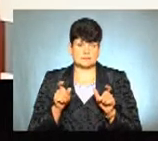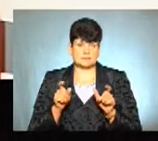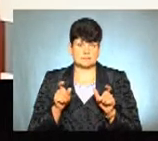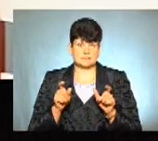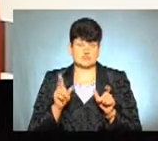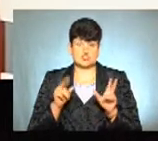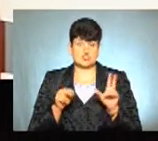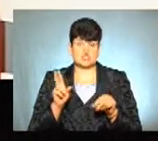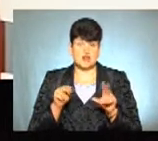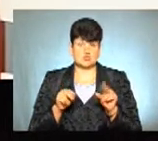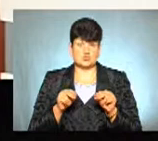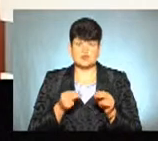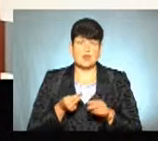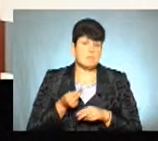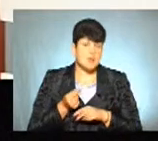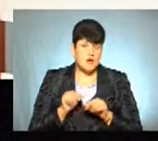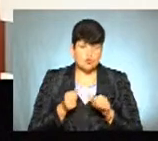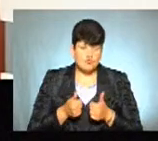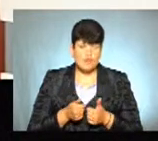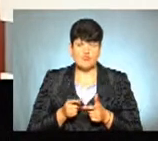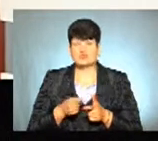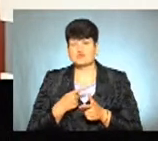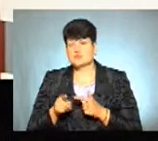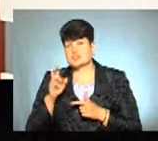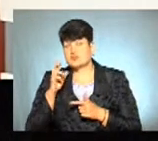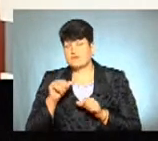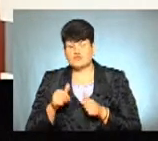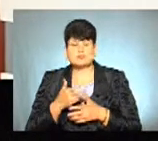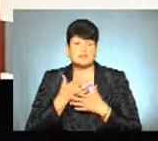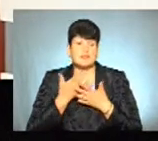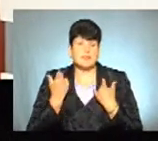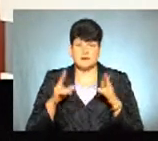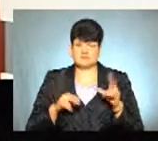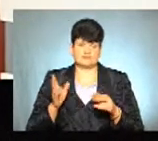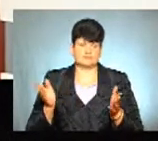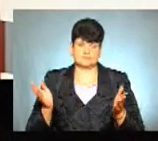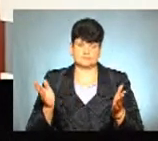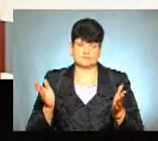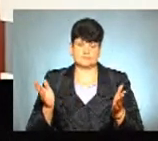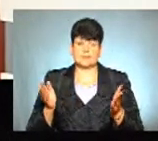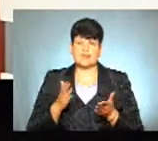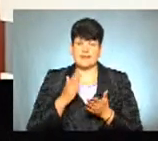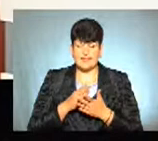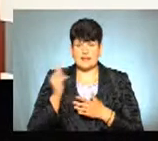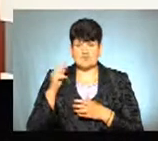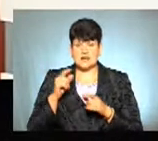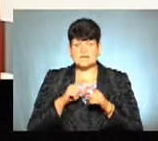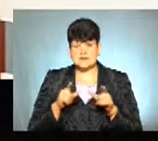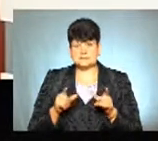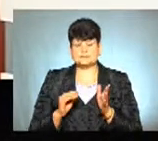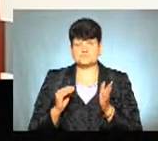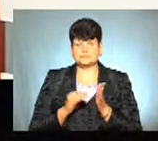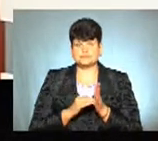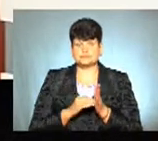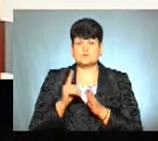шансу ні на платну форму, ні на державну форму не мають пройти. Є навчальні заклади, які встановили